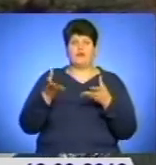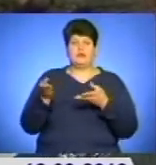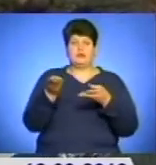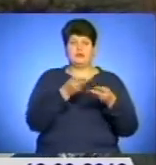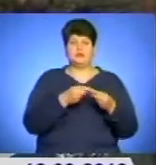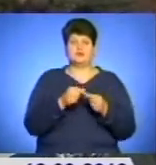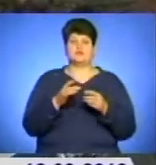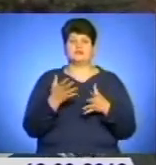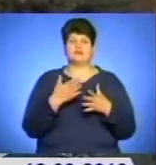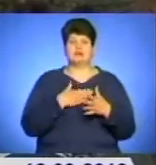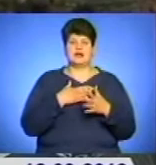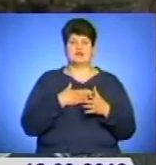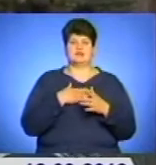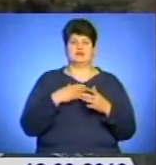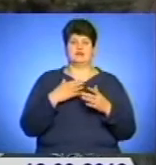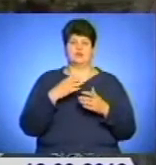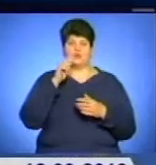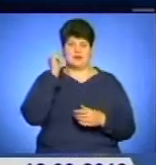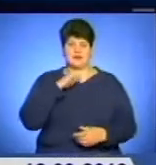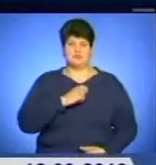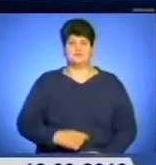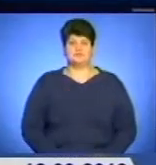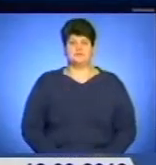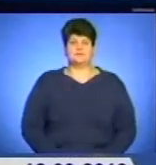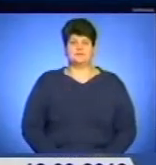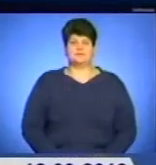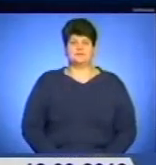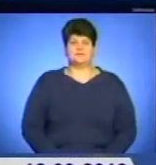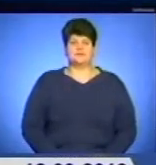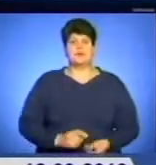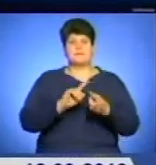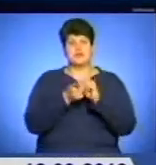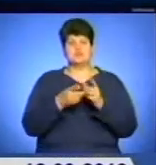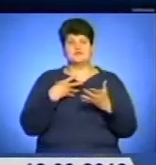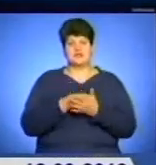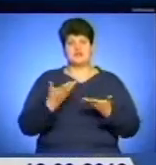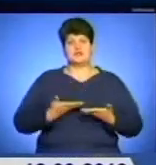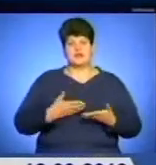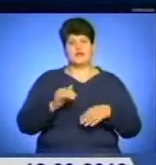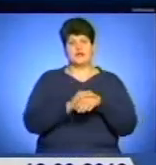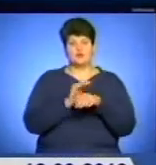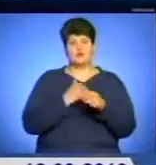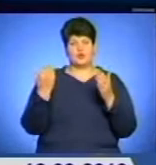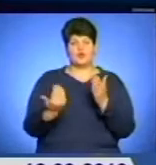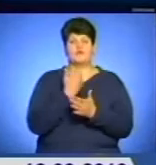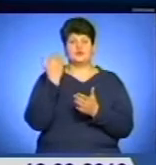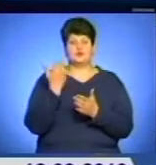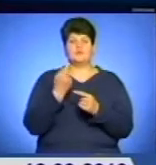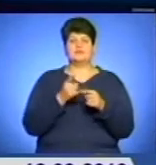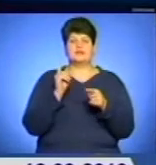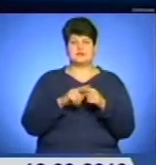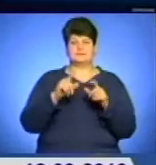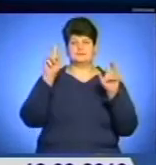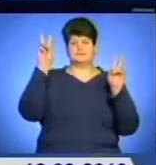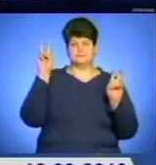війнок нашої великої України. Перетворіть своє життя на добру новину. Під таким гаслом в Україні